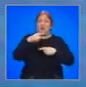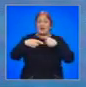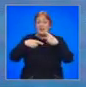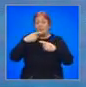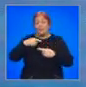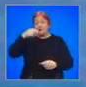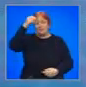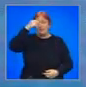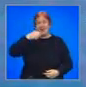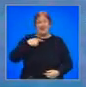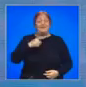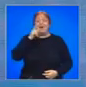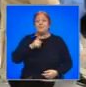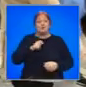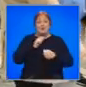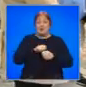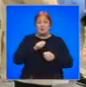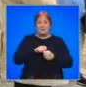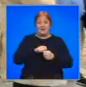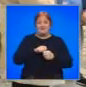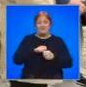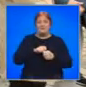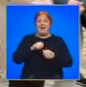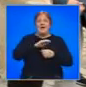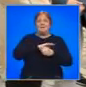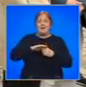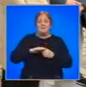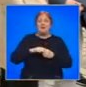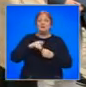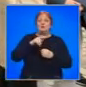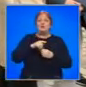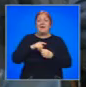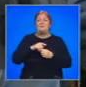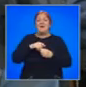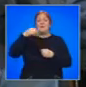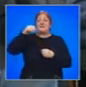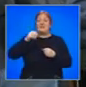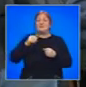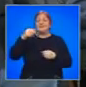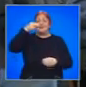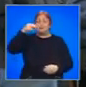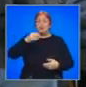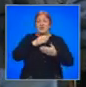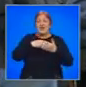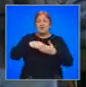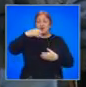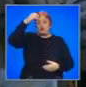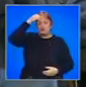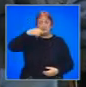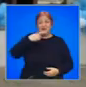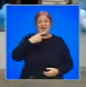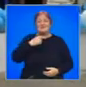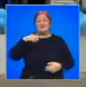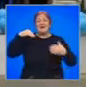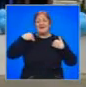България. И ние можем да го направим. Имаме пълната обведаност, че президентската институция е част от силната държавност на България, заявиха